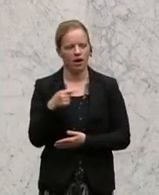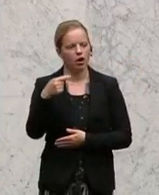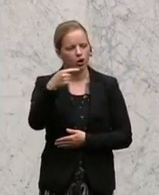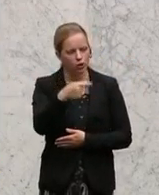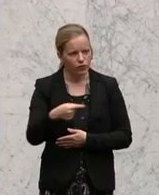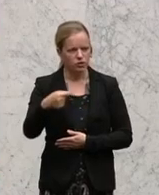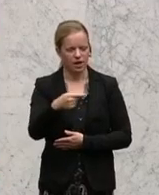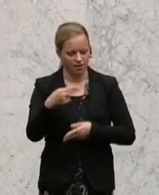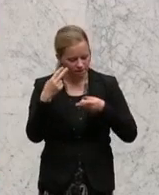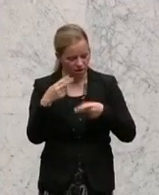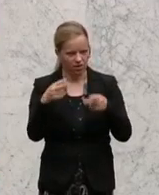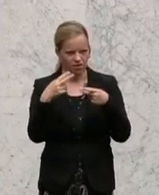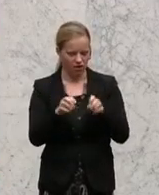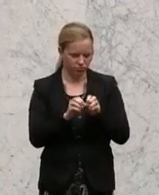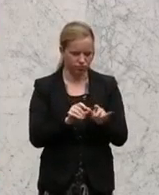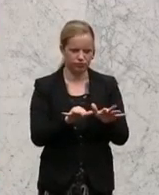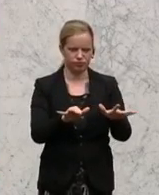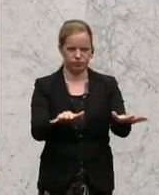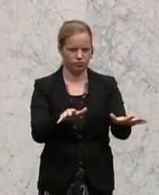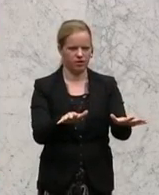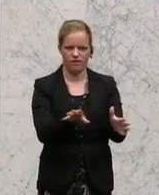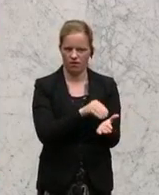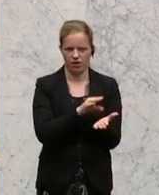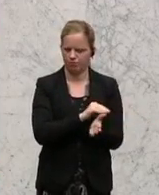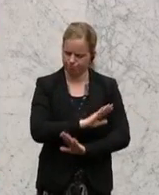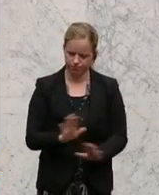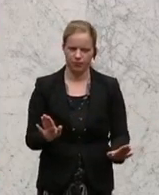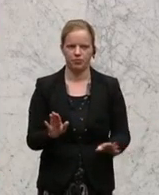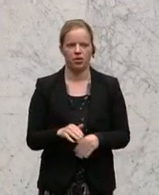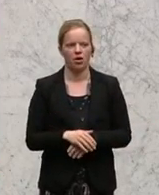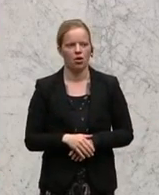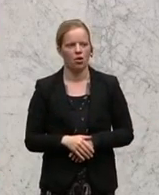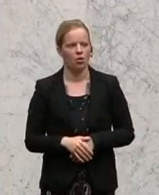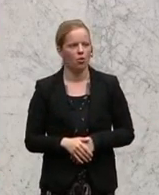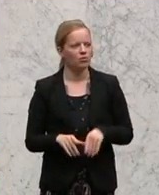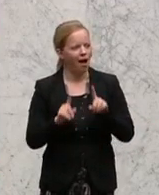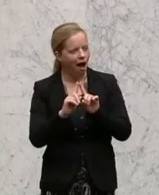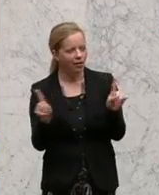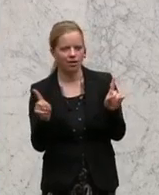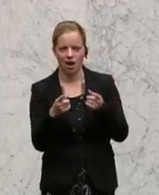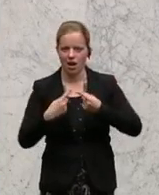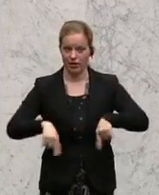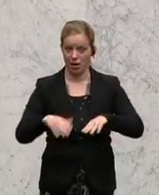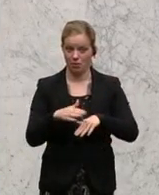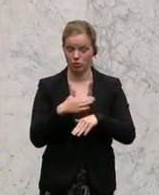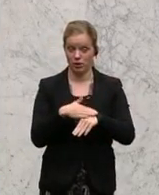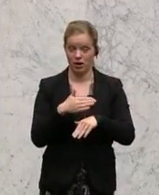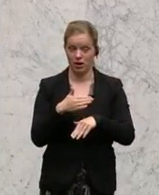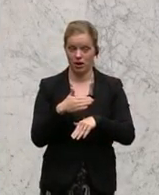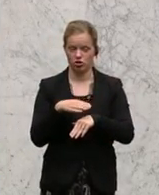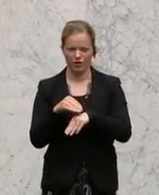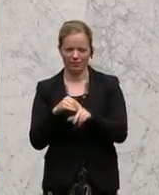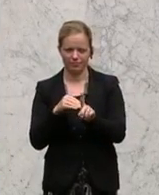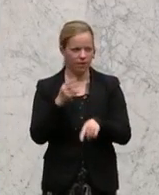in Umlauf kommt. Und es gibt auch Entscheidungen von anderen Ländern. Also das Beispiel Schweden hat, Frankreich,